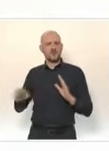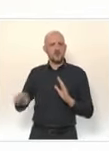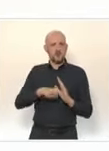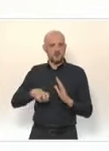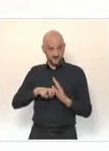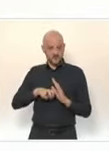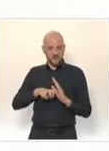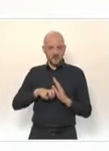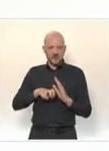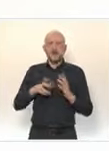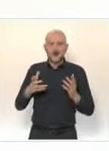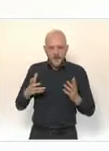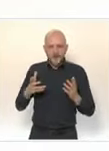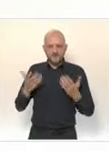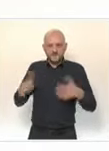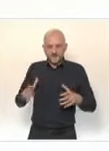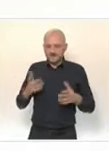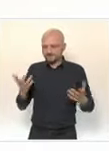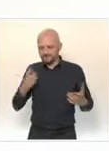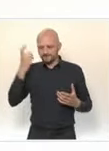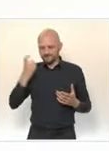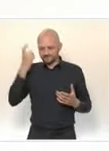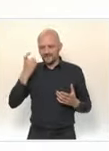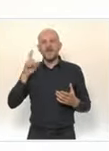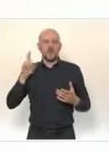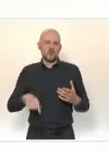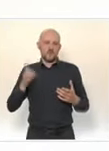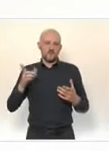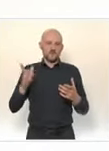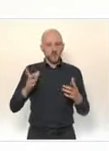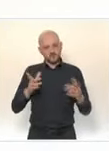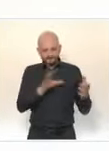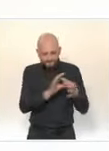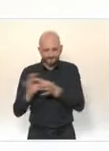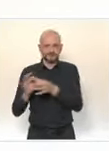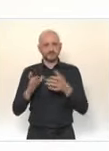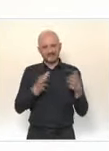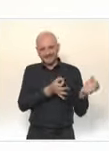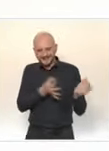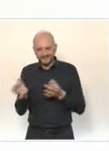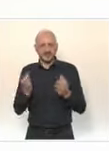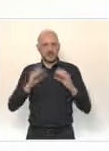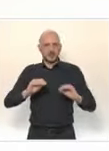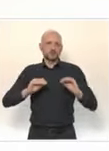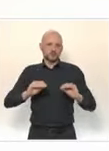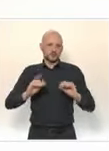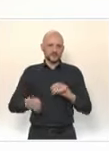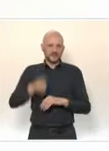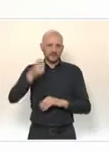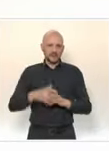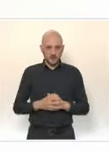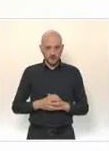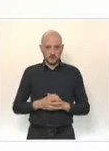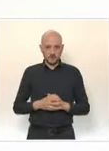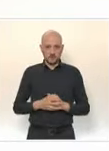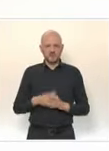la continuité de ce lien physique le plus qu'il soit possible. J'entends parfaitement les arguments suivant